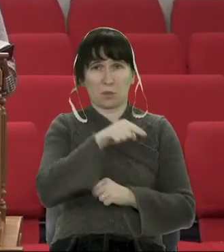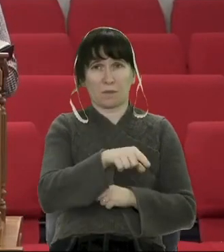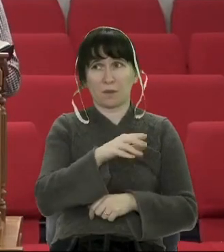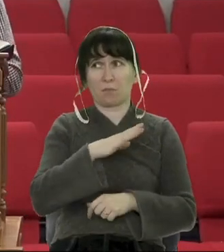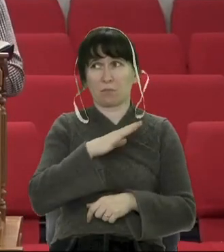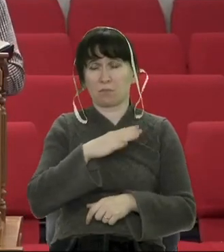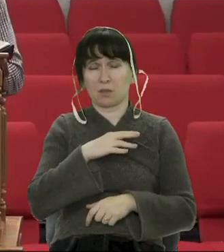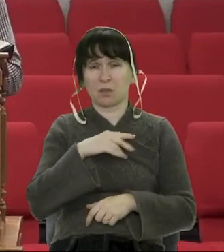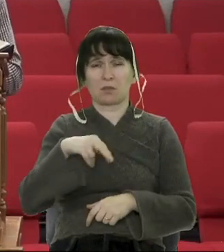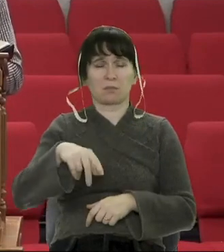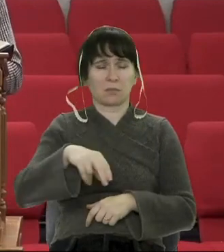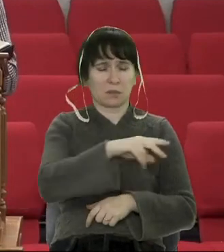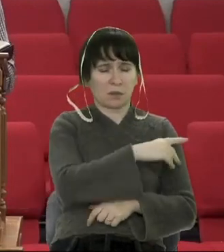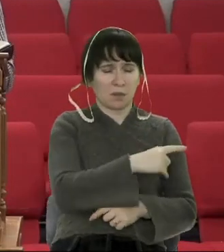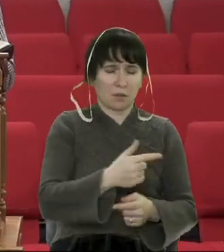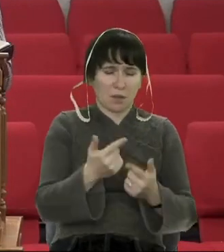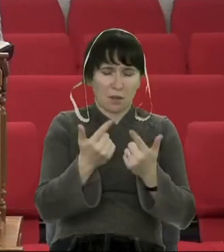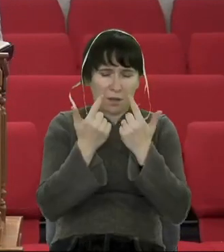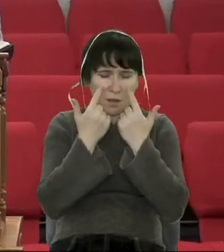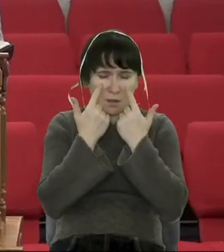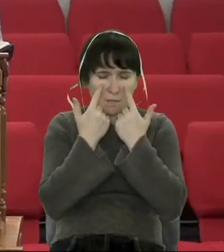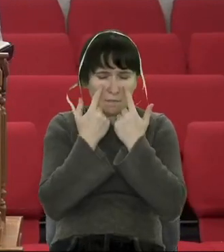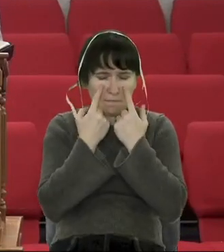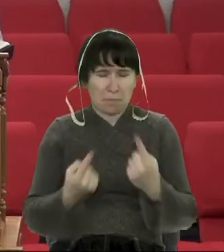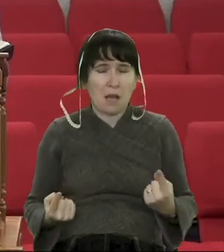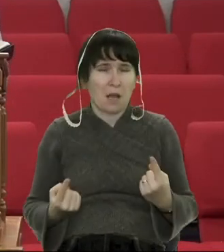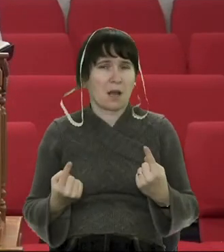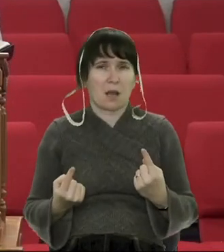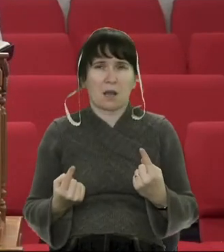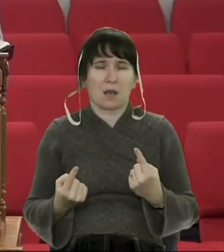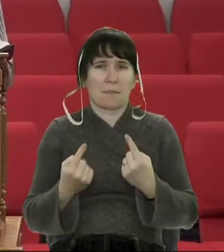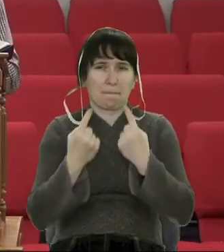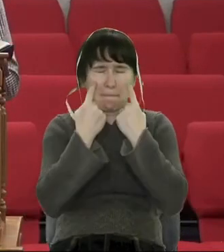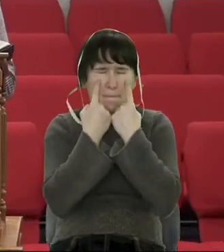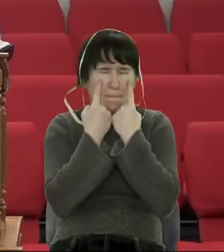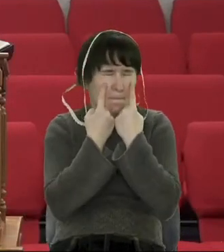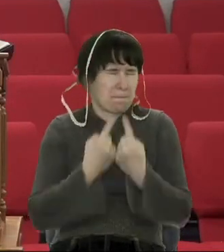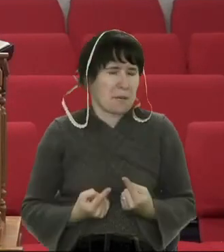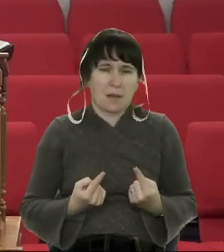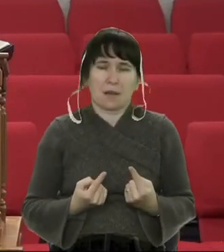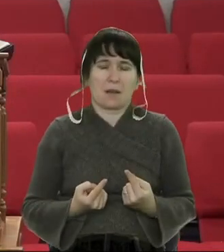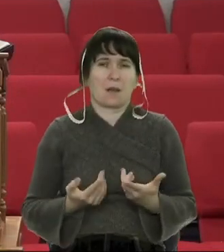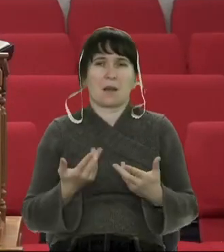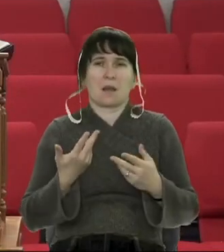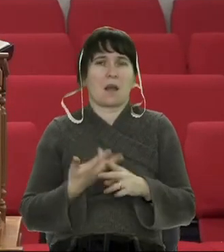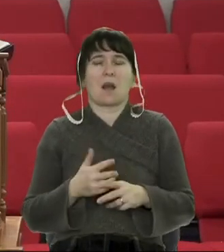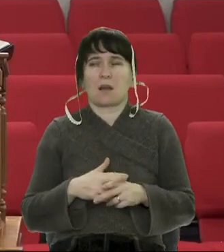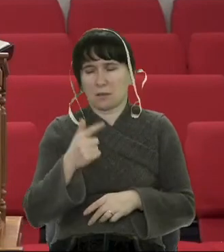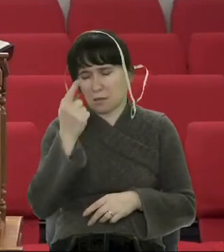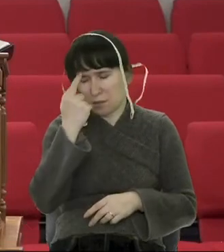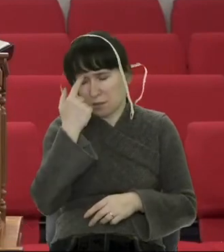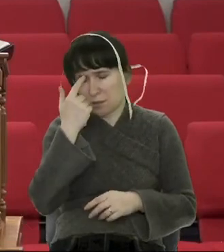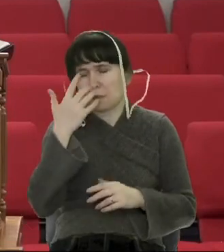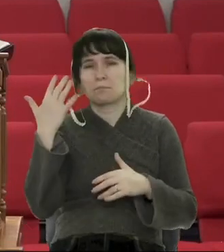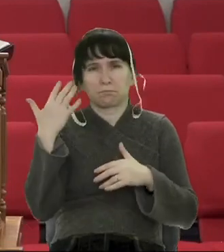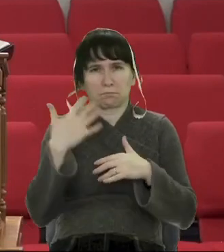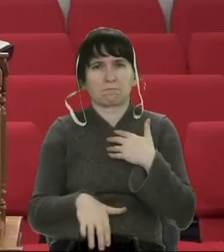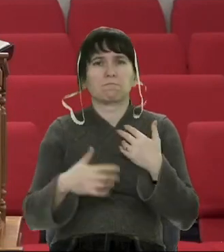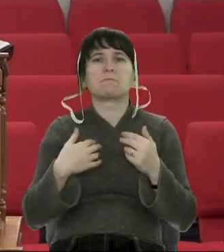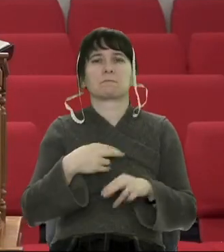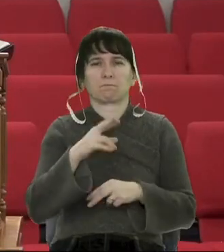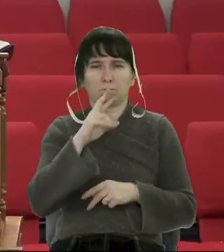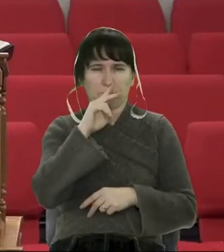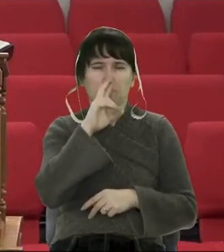заплакав. Петро вийшов і гірко заплакав. Він усвідомив, що він зробив неправильно.